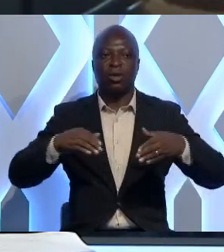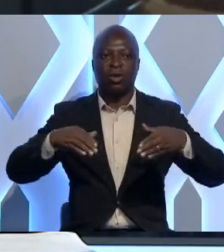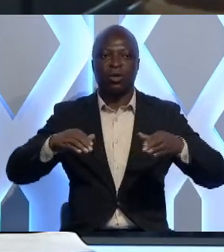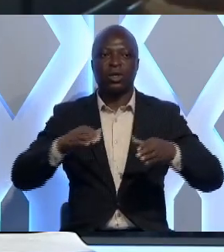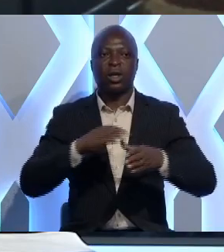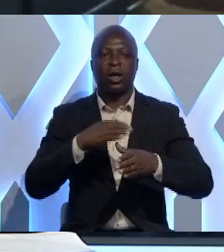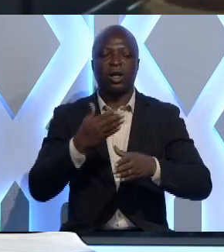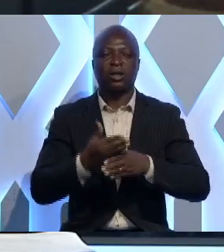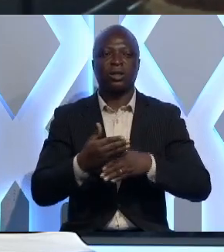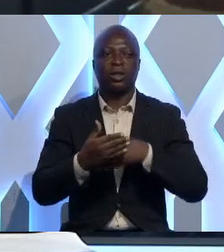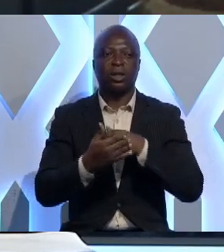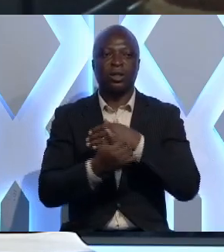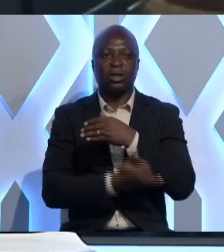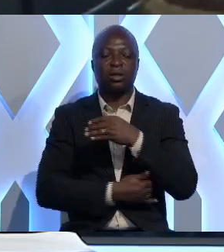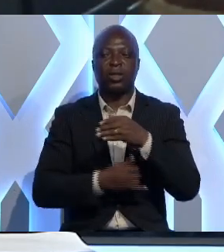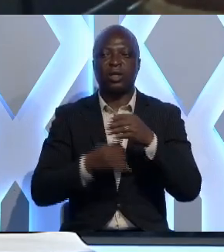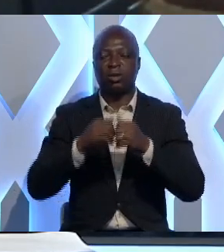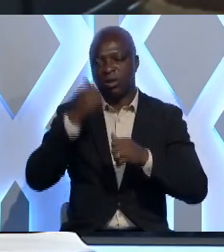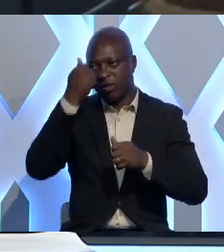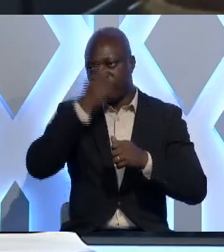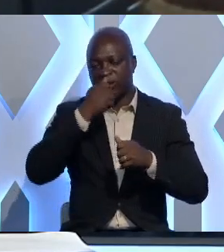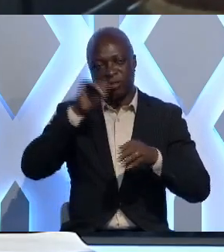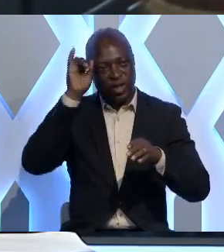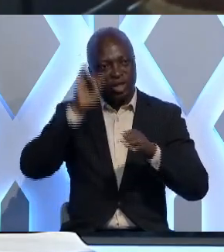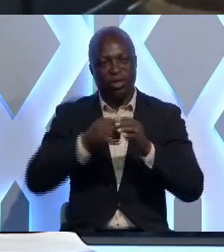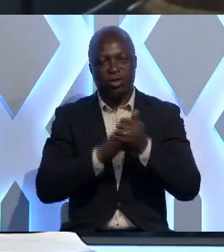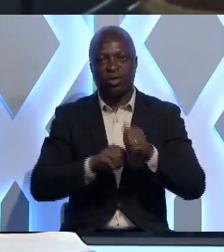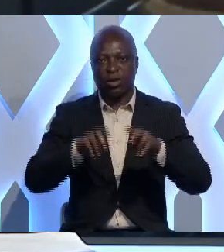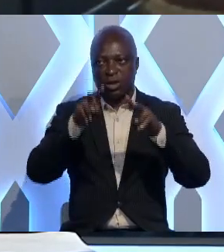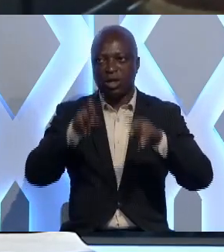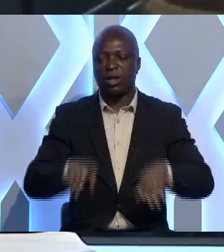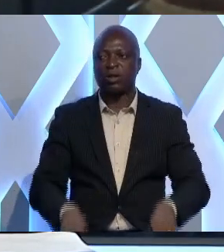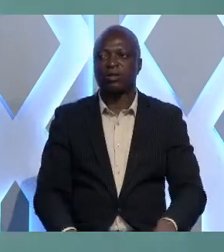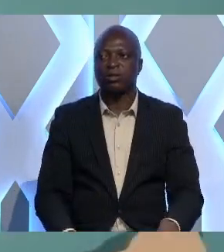entre les BRICS et l'Afrique. Dodo Haré nous en dit plus.